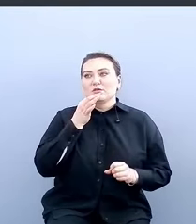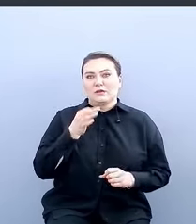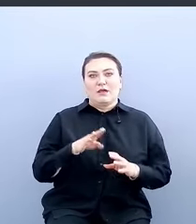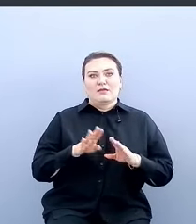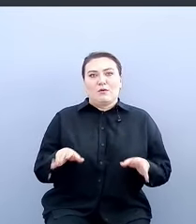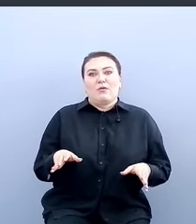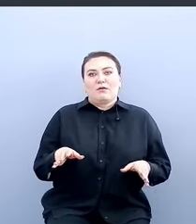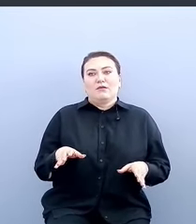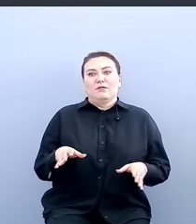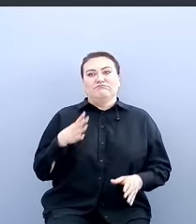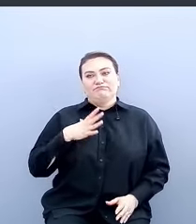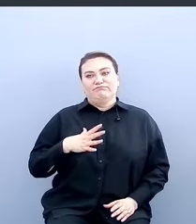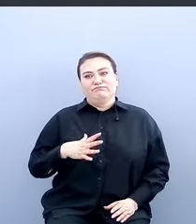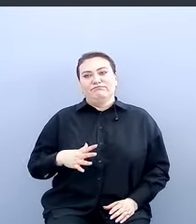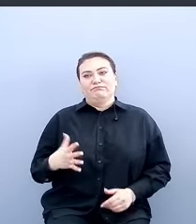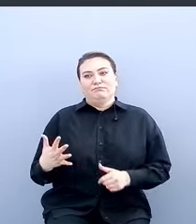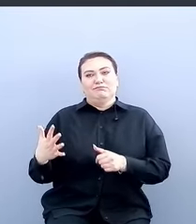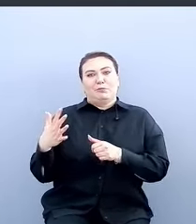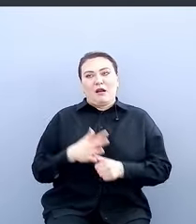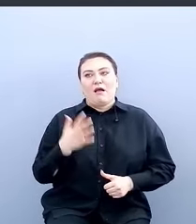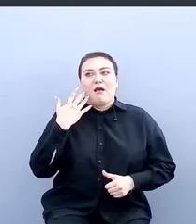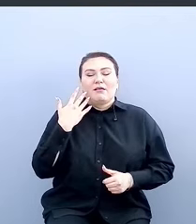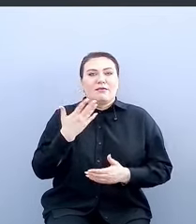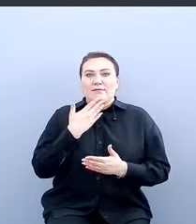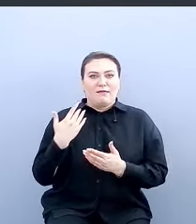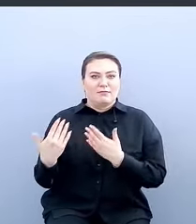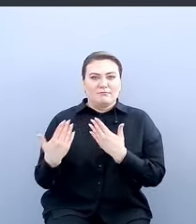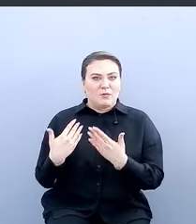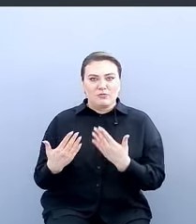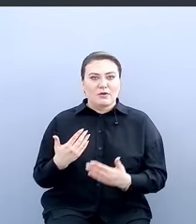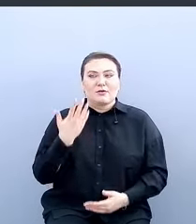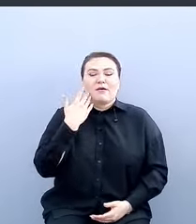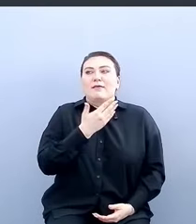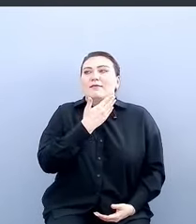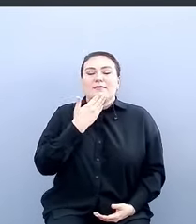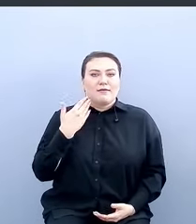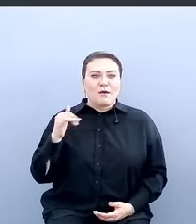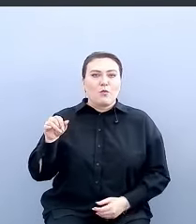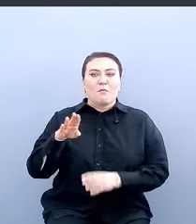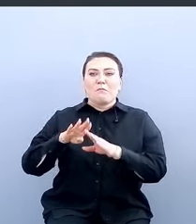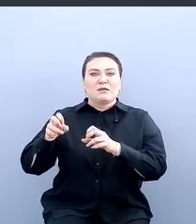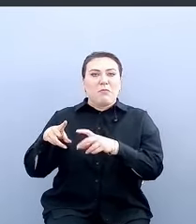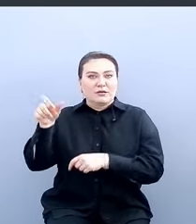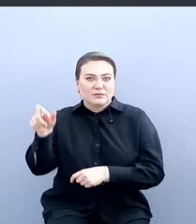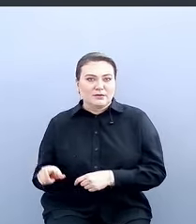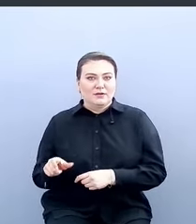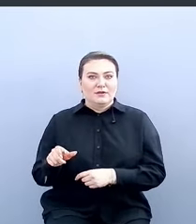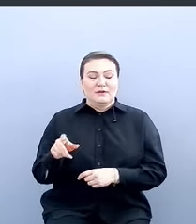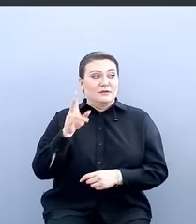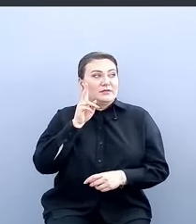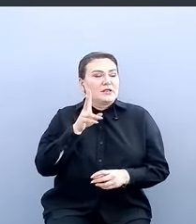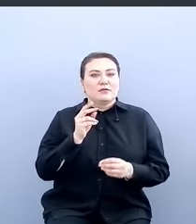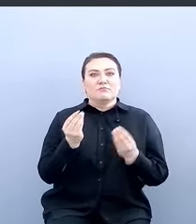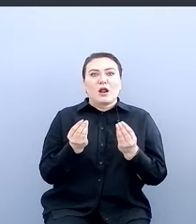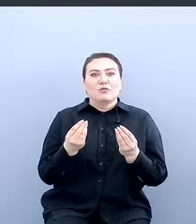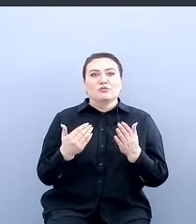проклятие безопасника, когда вот нет коммуникации, и, соответственно, он не знает, что там запустился какой-то продукт или где